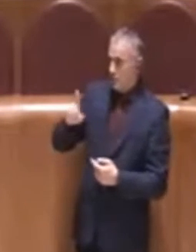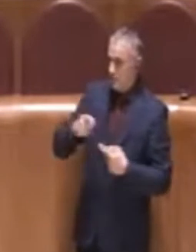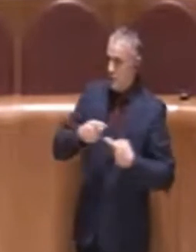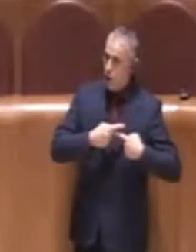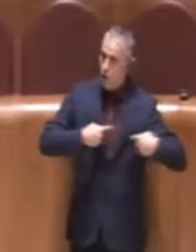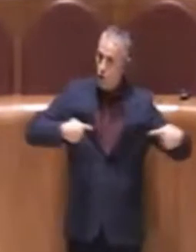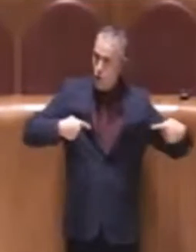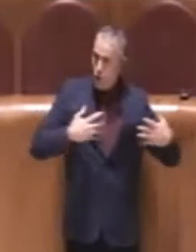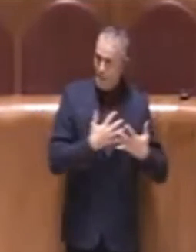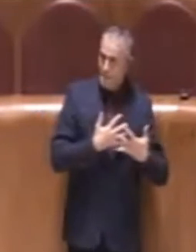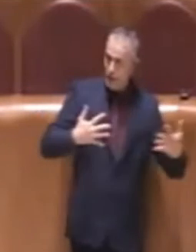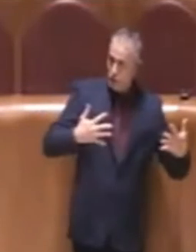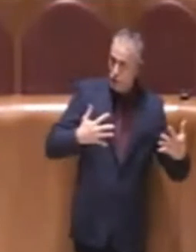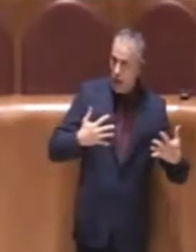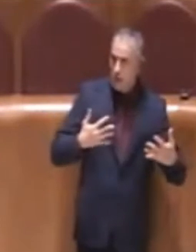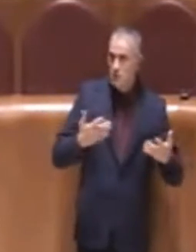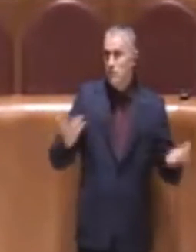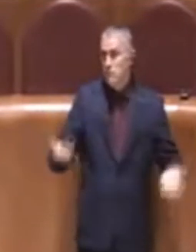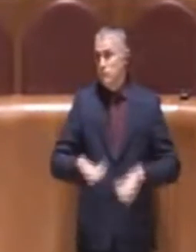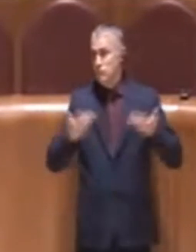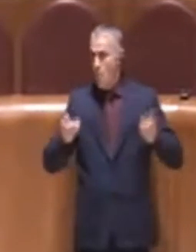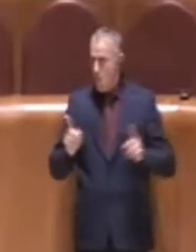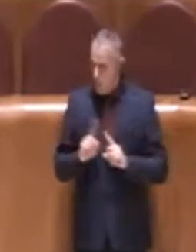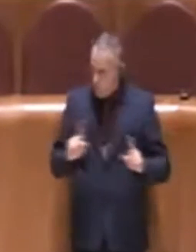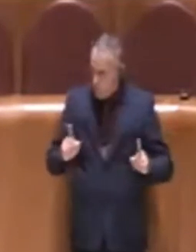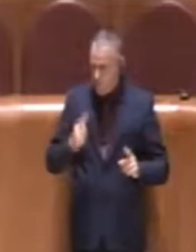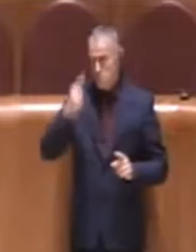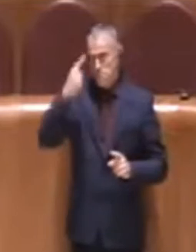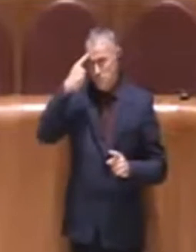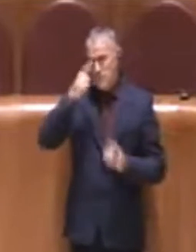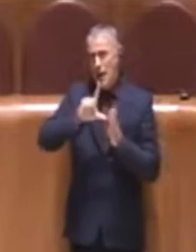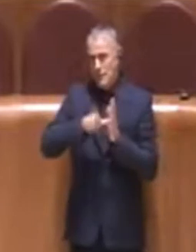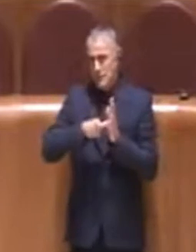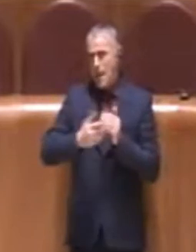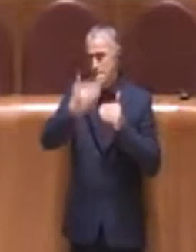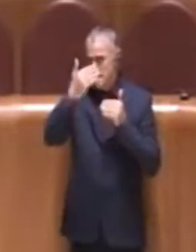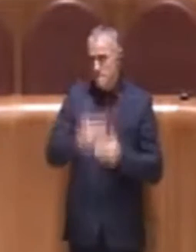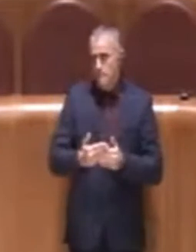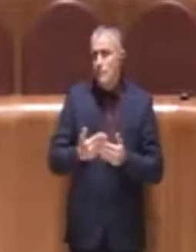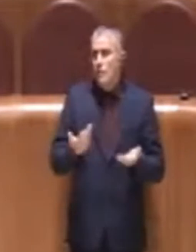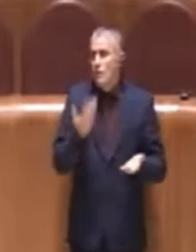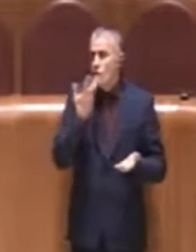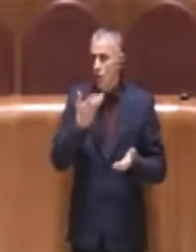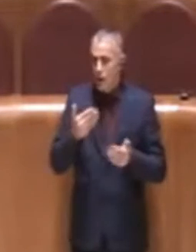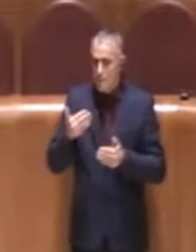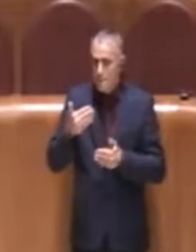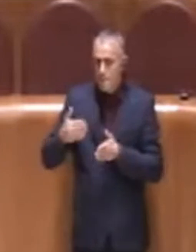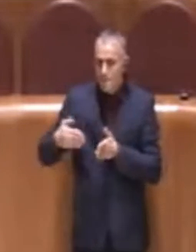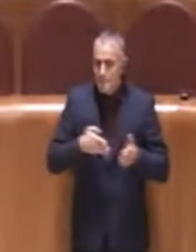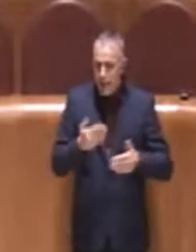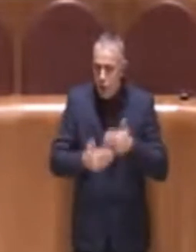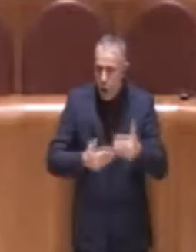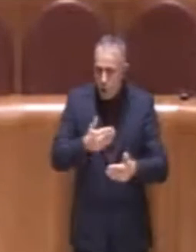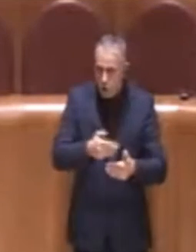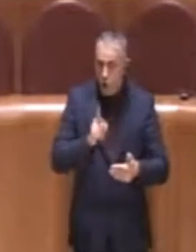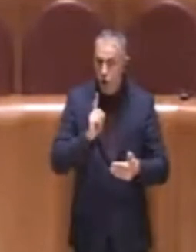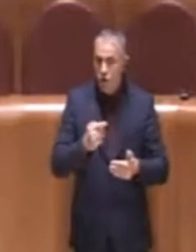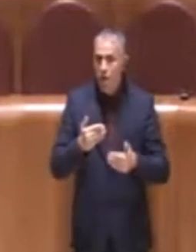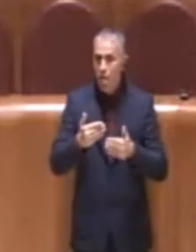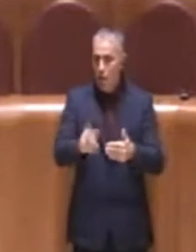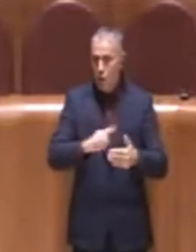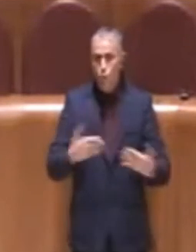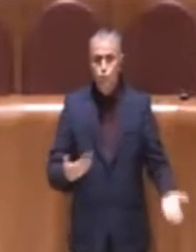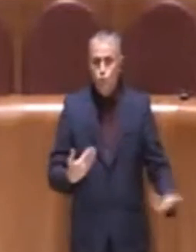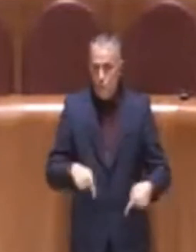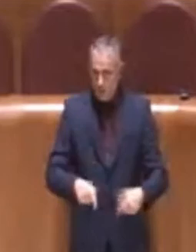noi non ci siamo posti il problema, ce lo siamo posti e come? Tanto che abbiamo detto che questo percorso deve essere avviato subito, deve essere